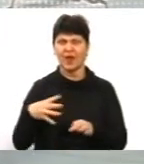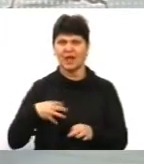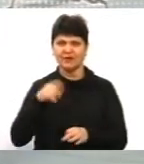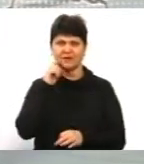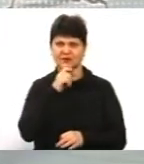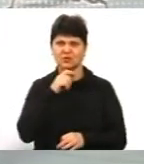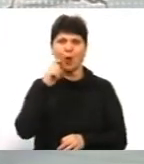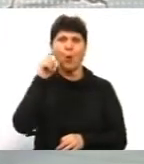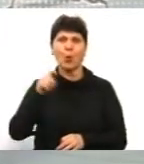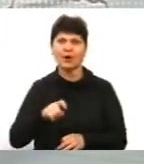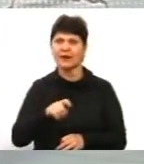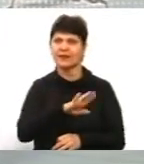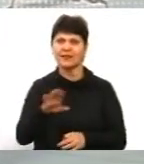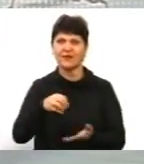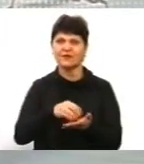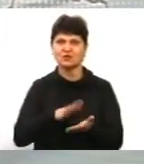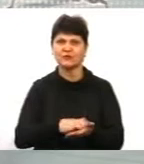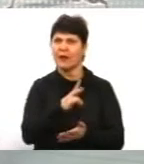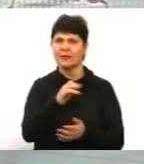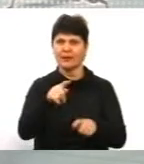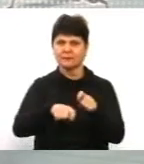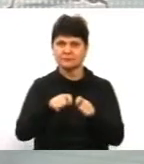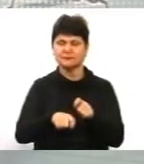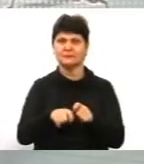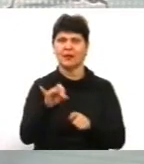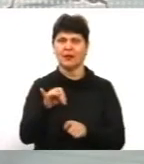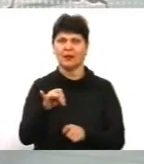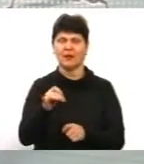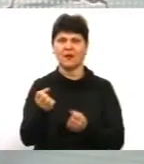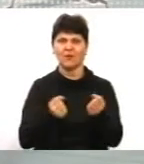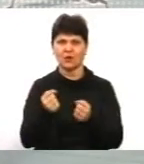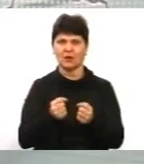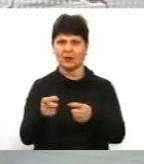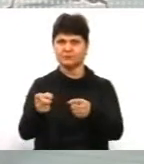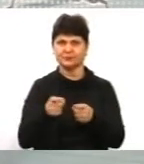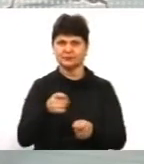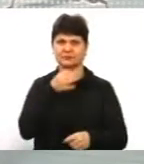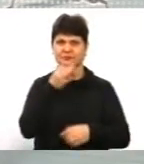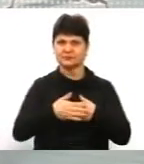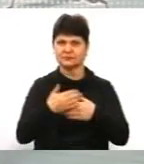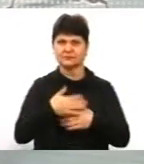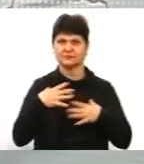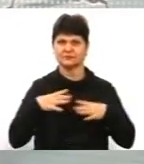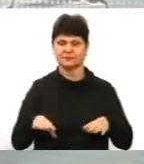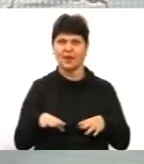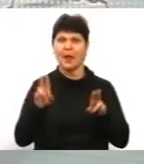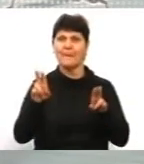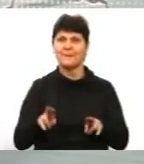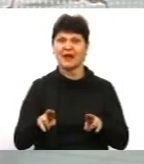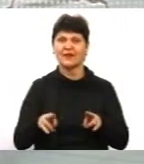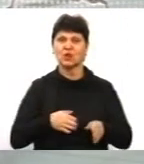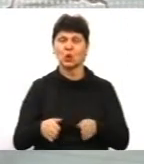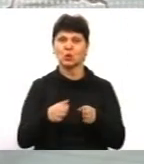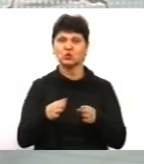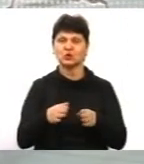не фіксувалися, не вимірювалися. І водії не притягувалися до відповідальності за порушення правил дорожнього руху, зокрема, швидкісного